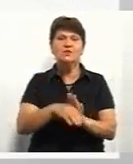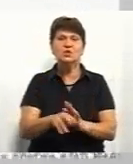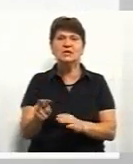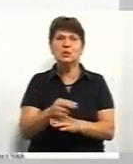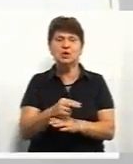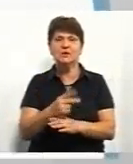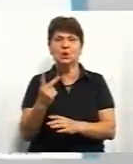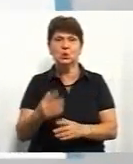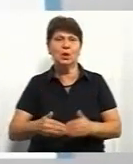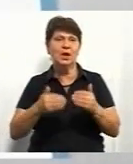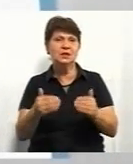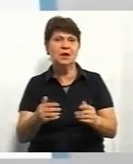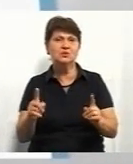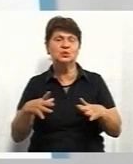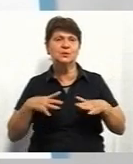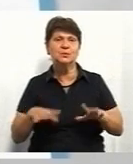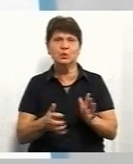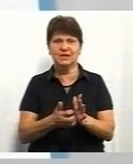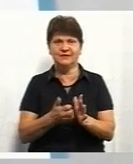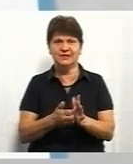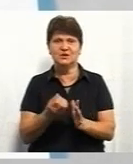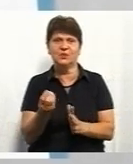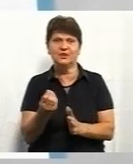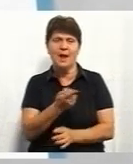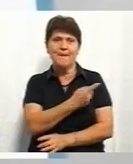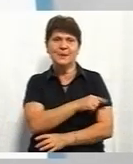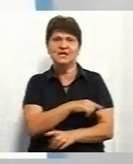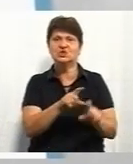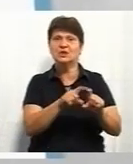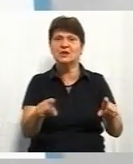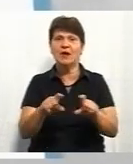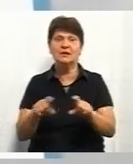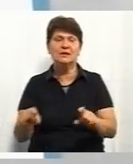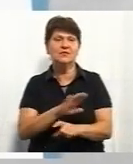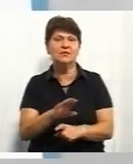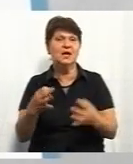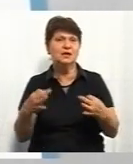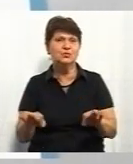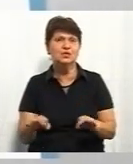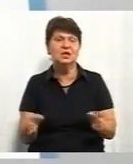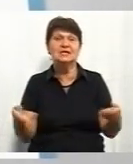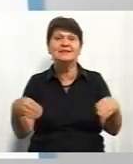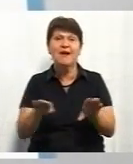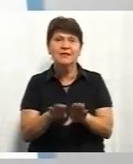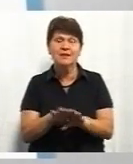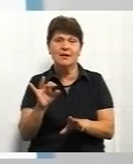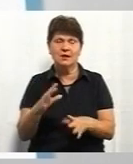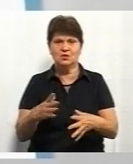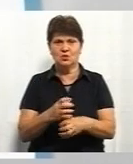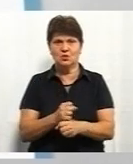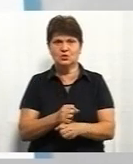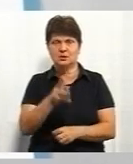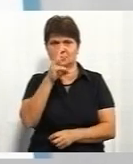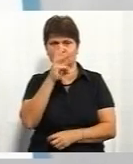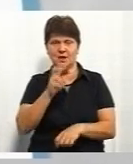реформи. Це робиться, аби уникнути дефіциту фінансування медичних закладів, не допустити їхнього закриття, а також скорочення